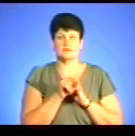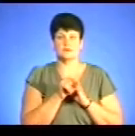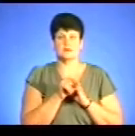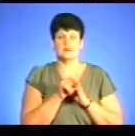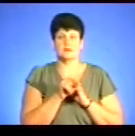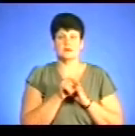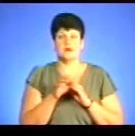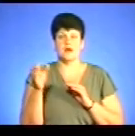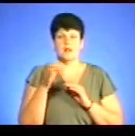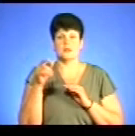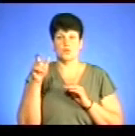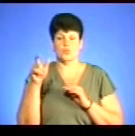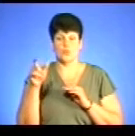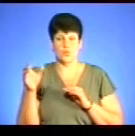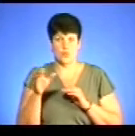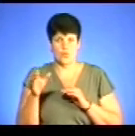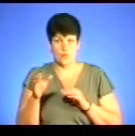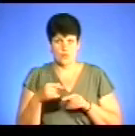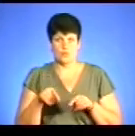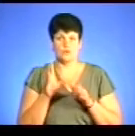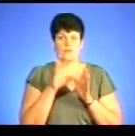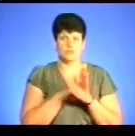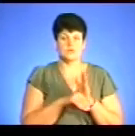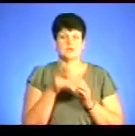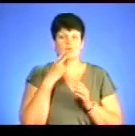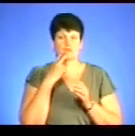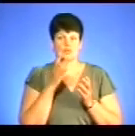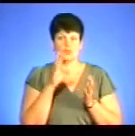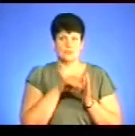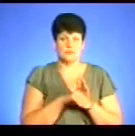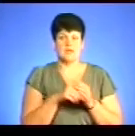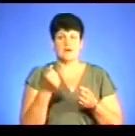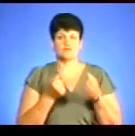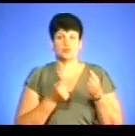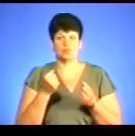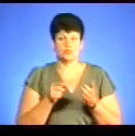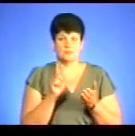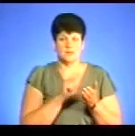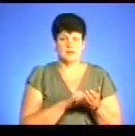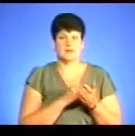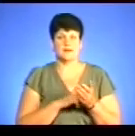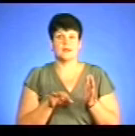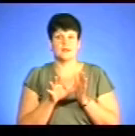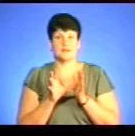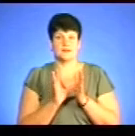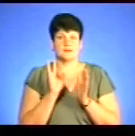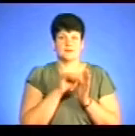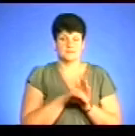самий, ви назвали алкогольні напої, це є тютюнові вироби, автомобілі і електроенергія,